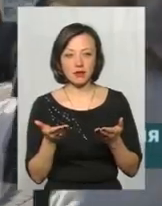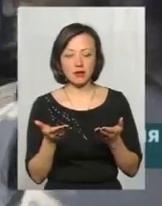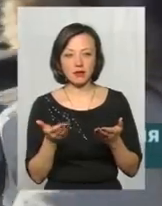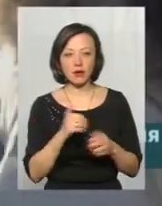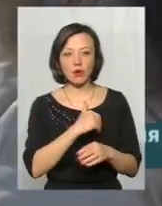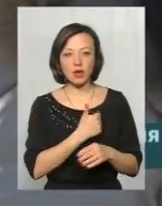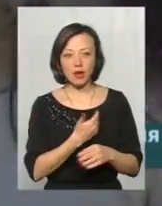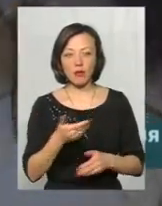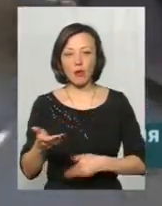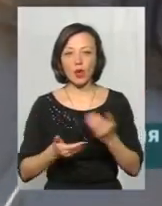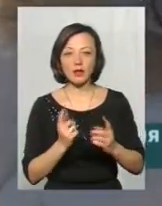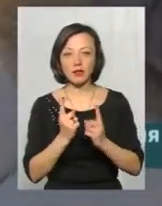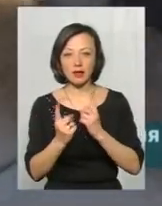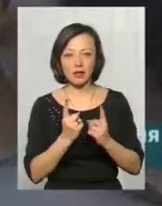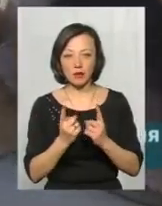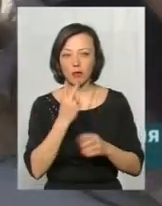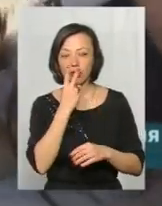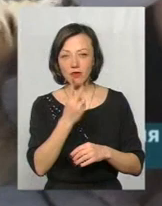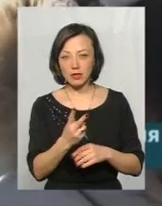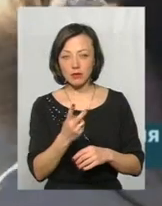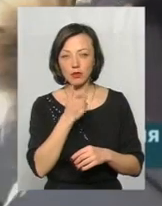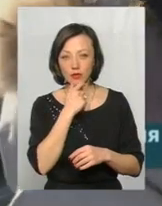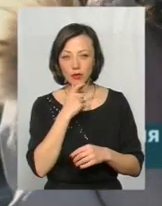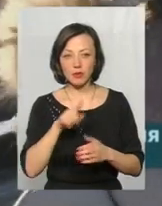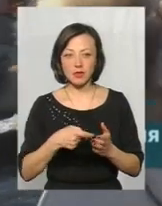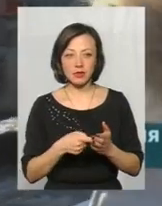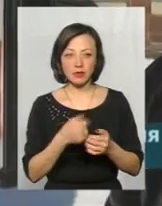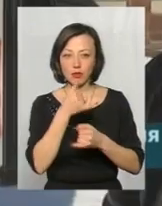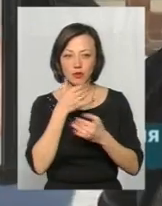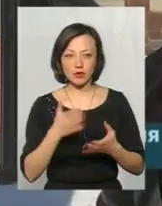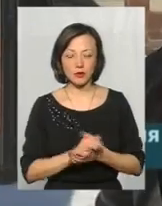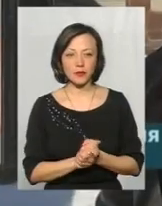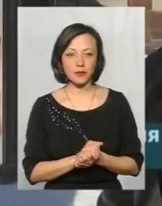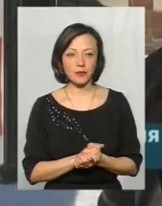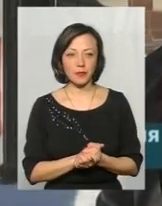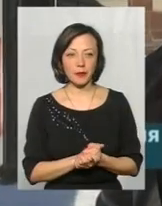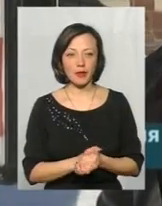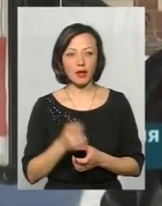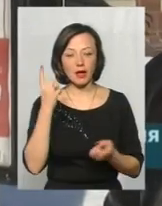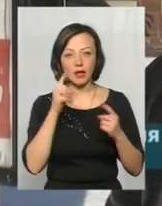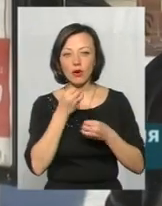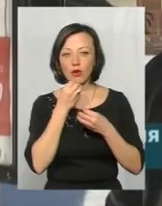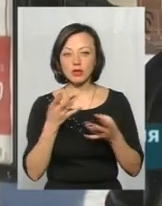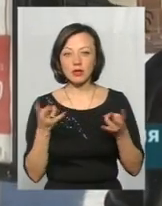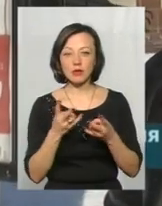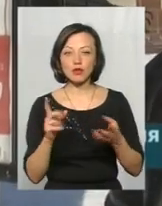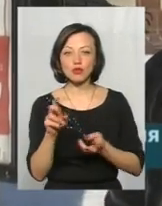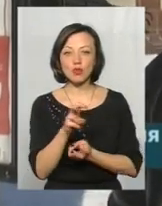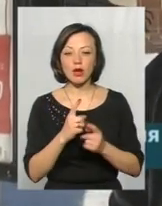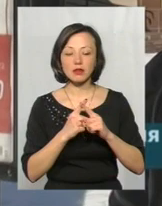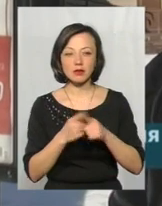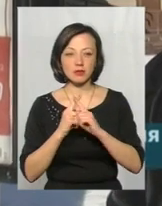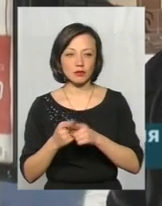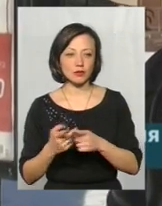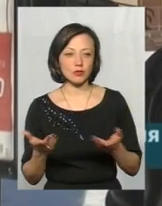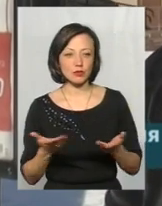хочуть навіть пройти, як подивитися, полюбуватись містом, не можуть. Ну, ідея хороша, треба якусь шукати альтернативу, я думаю, тільки по якось,